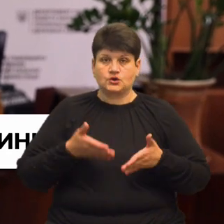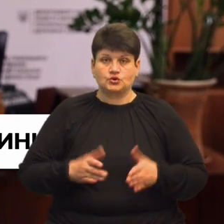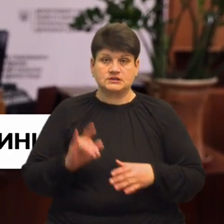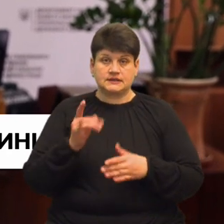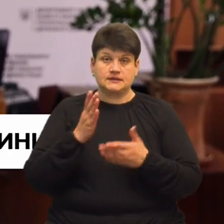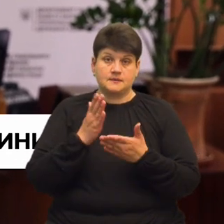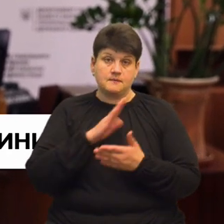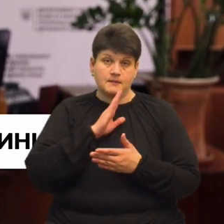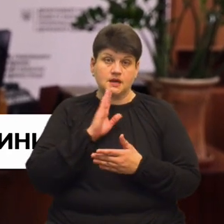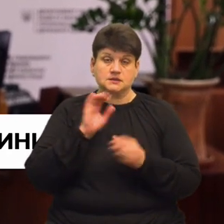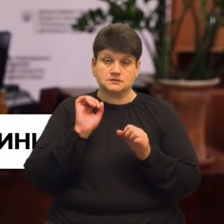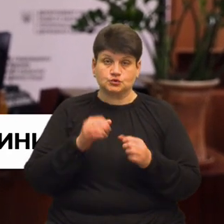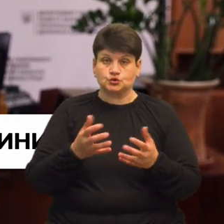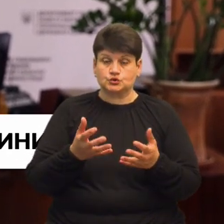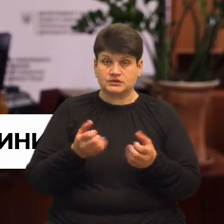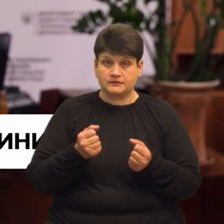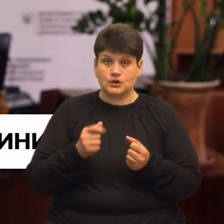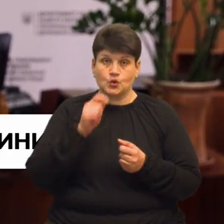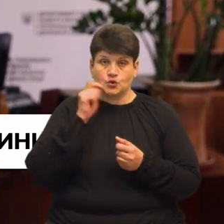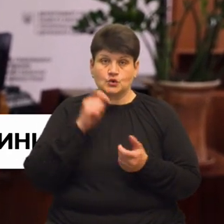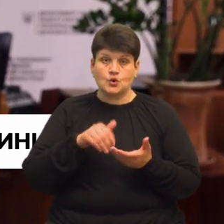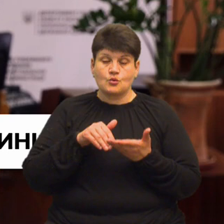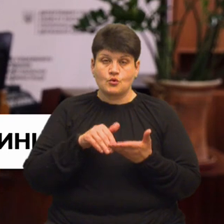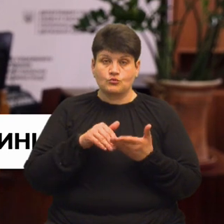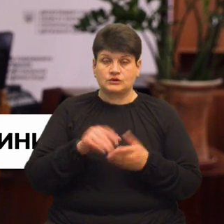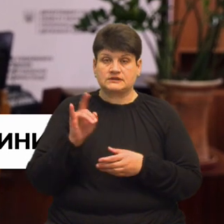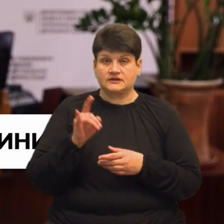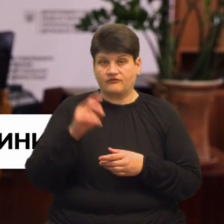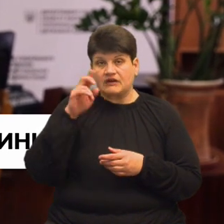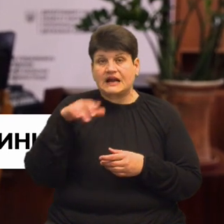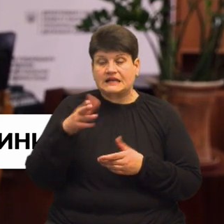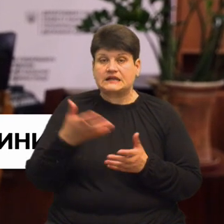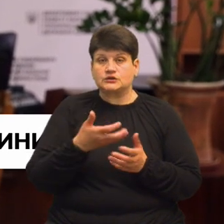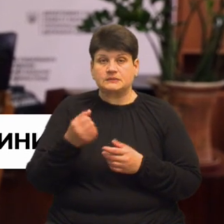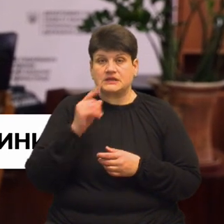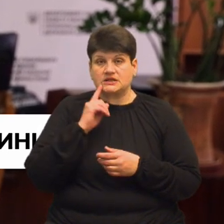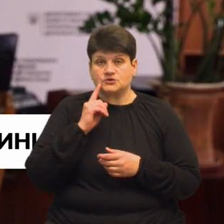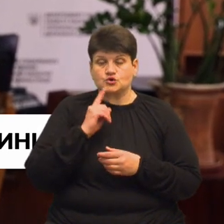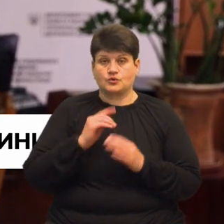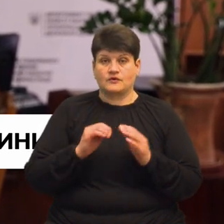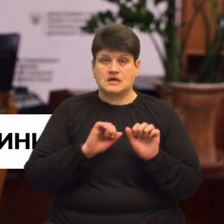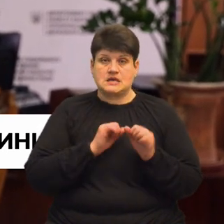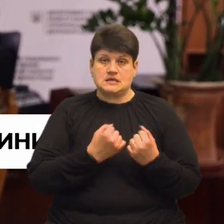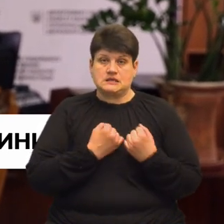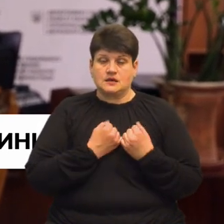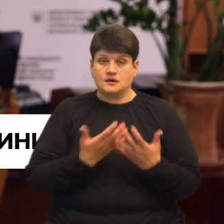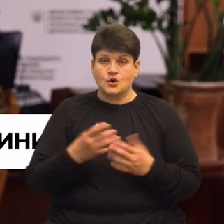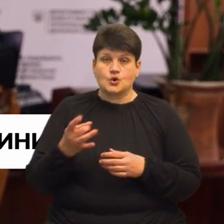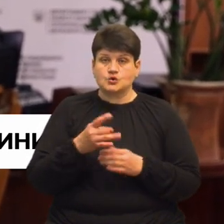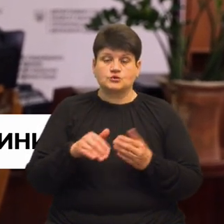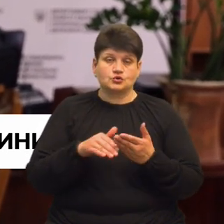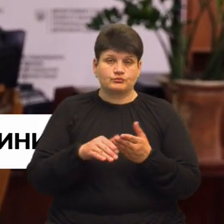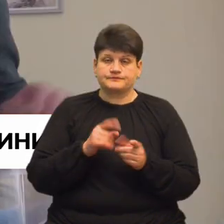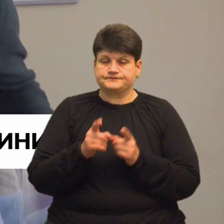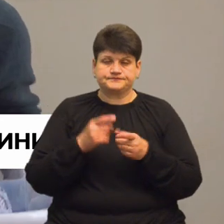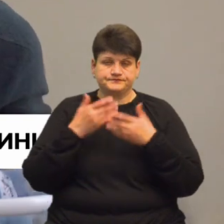зможе отримати українську допомогу на дитину в країні, де вона отримала тимчасовий прихисток. Розмір допомоги не змінився, каже